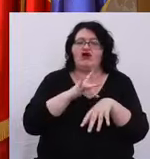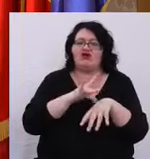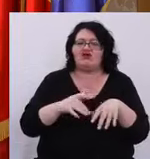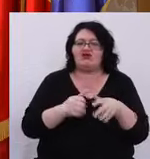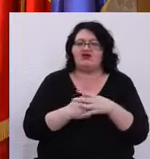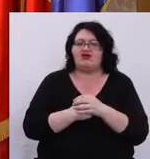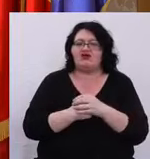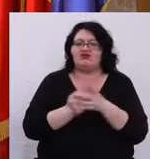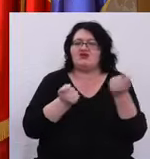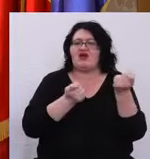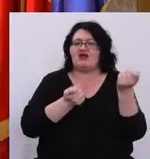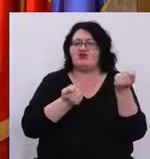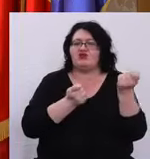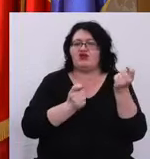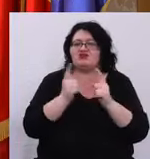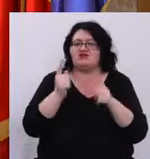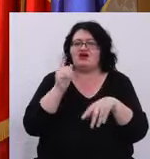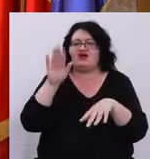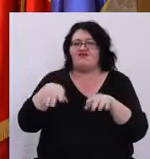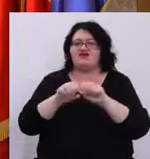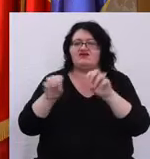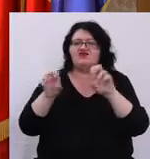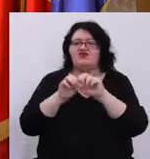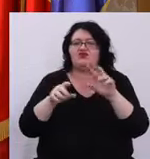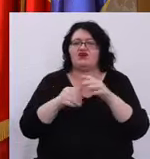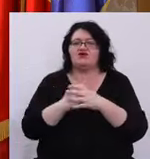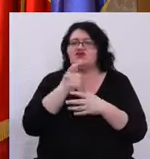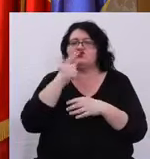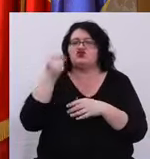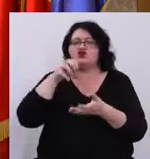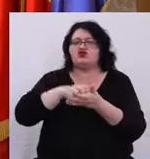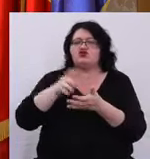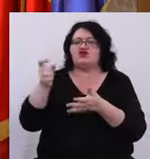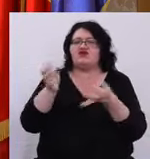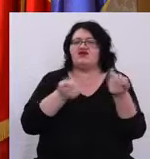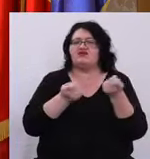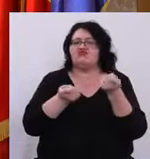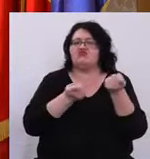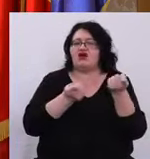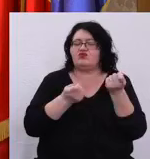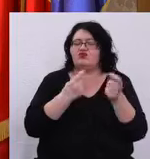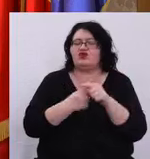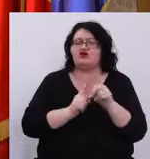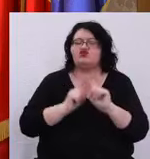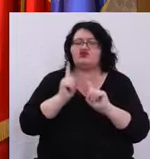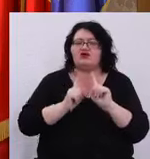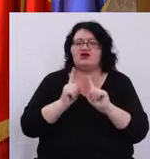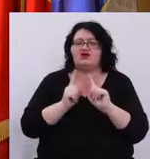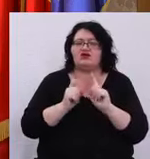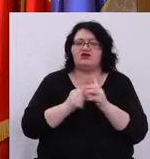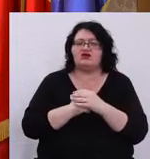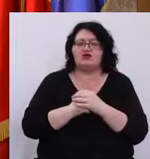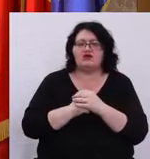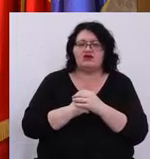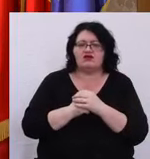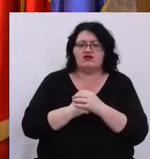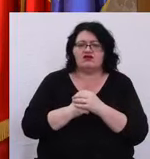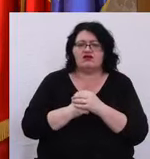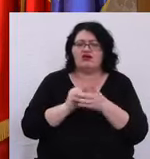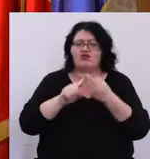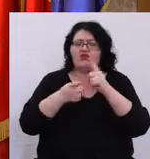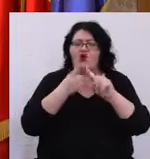manipuleze Dacă aveți informații din ce zonă vin aceste manipulări Și dacă vin o zonă